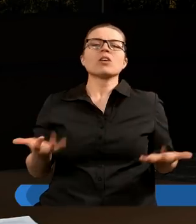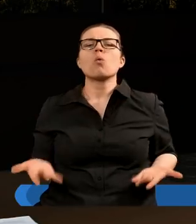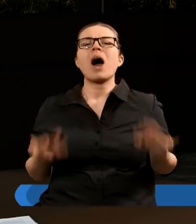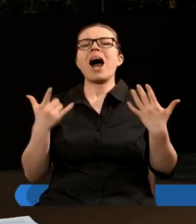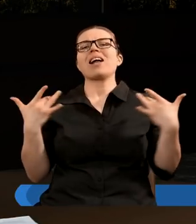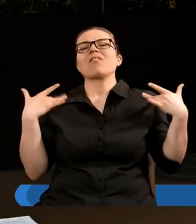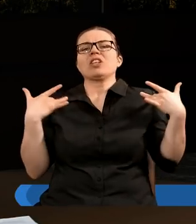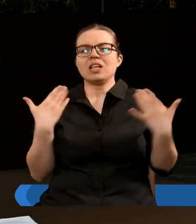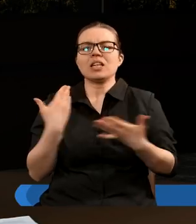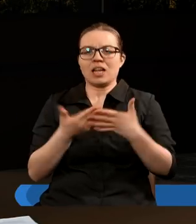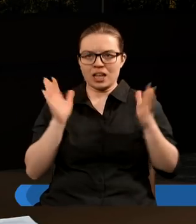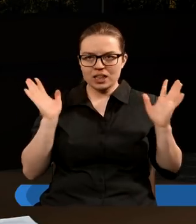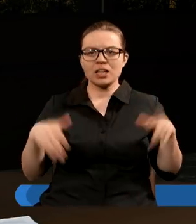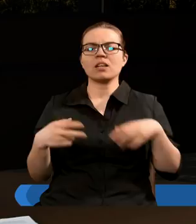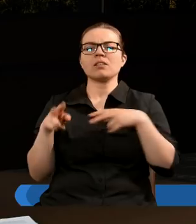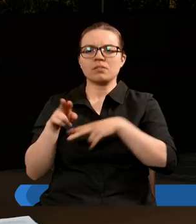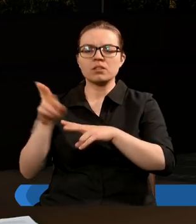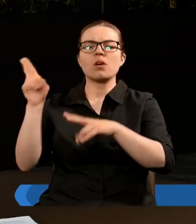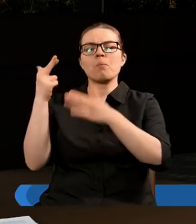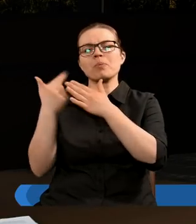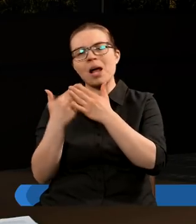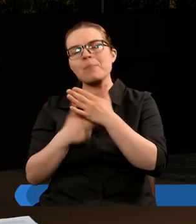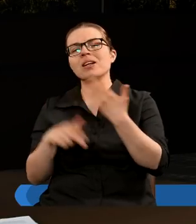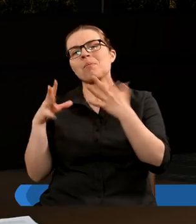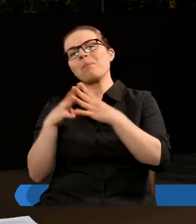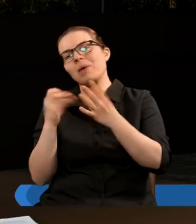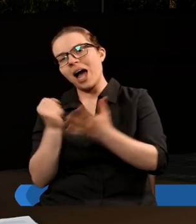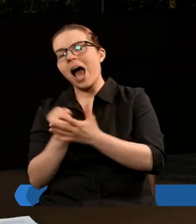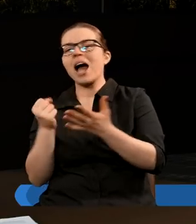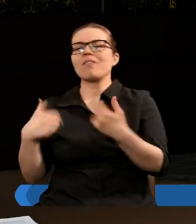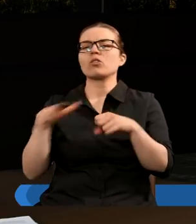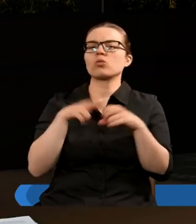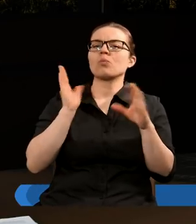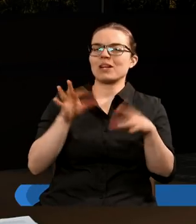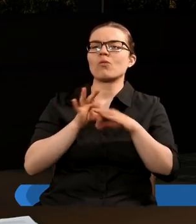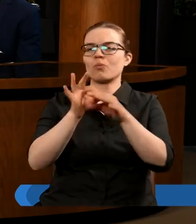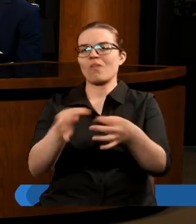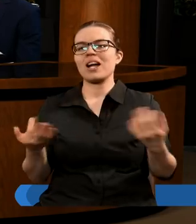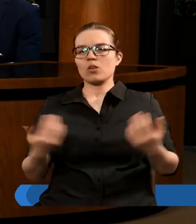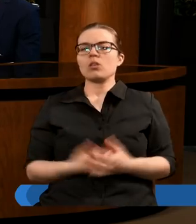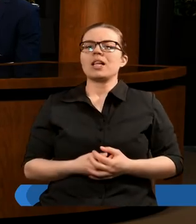prostu żyć, dlatego będziemy stosować się do przepisów, do praw, które zostaną wprowadzone.